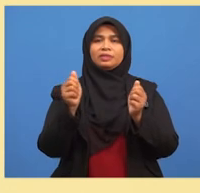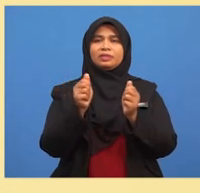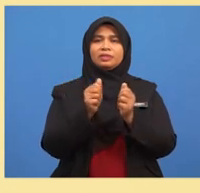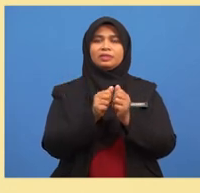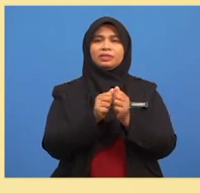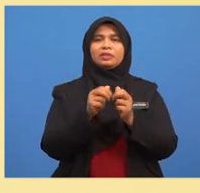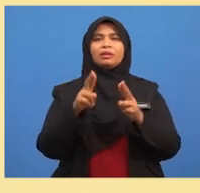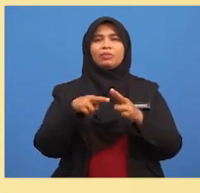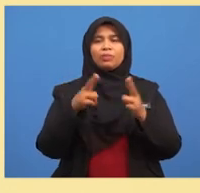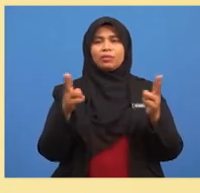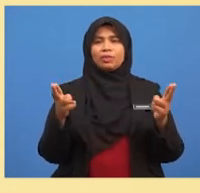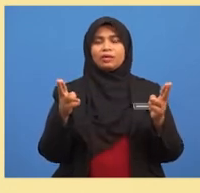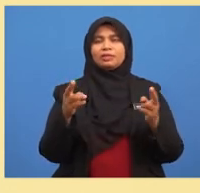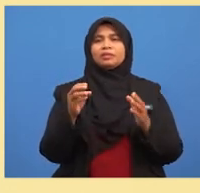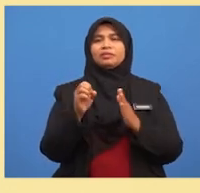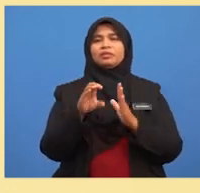ruang sampel